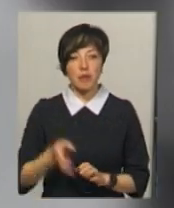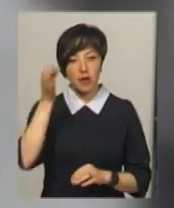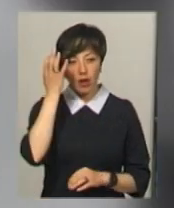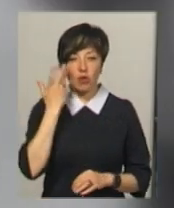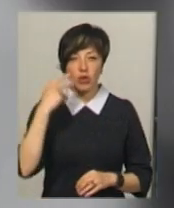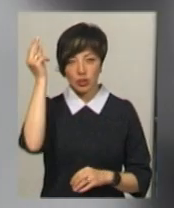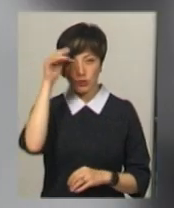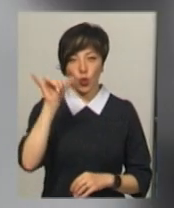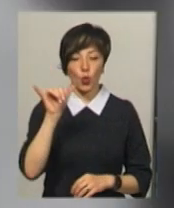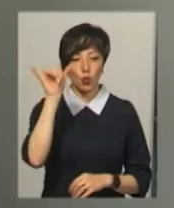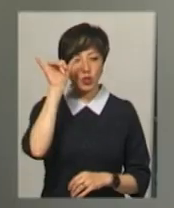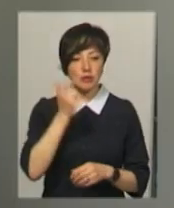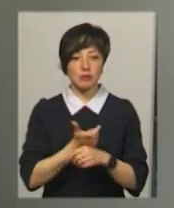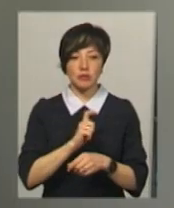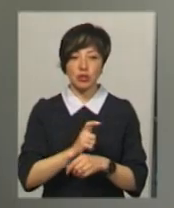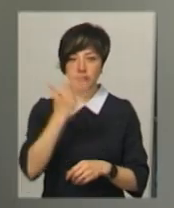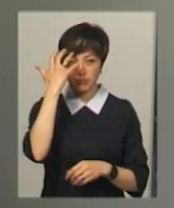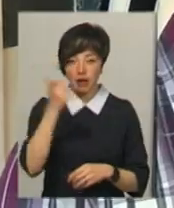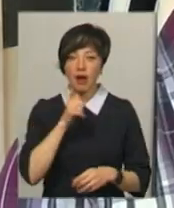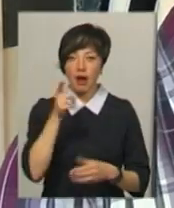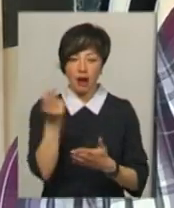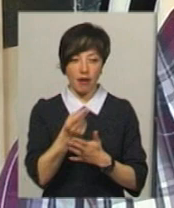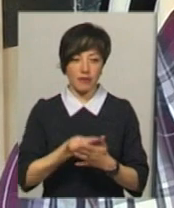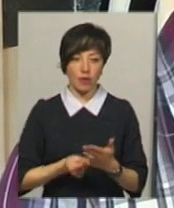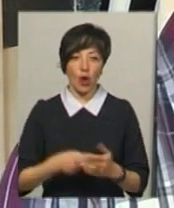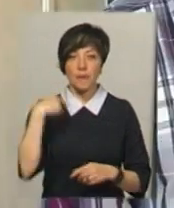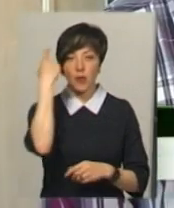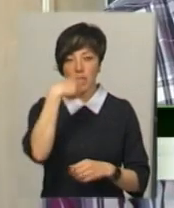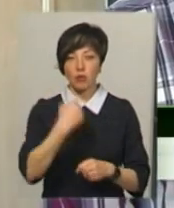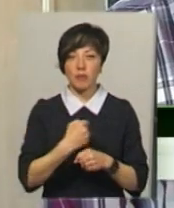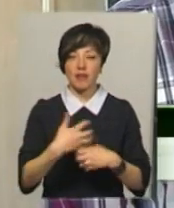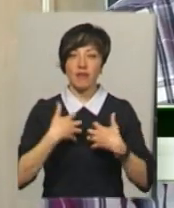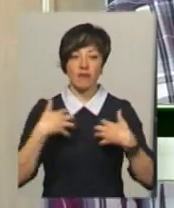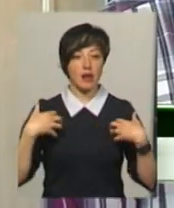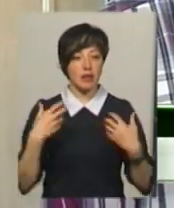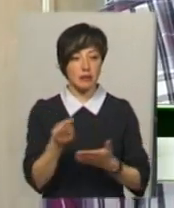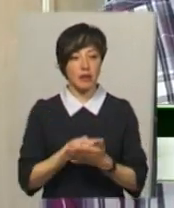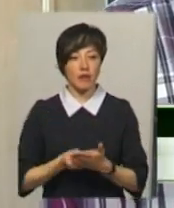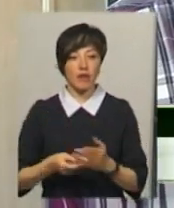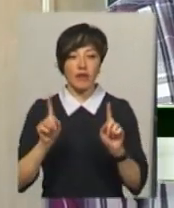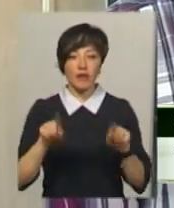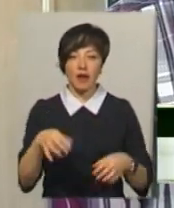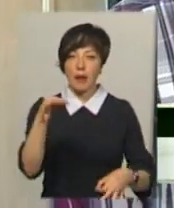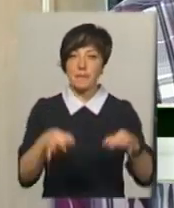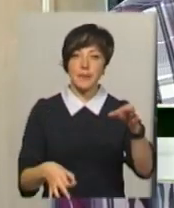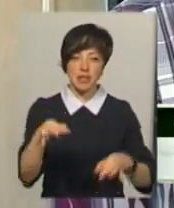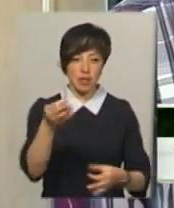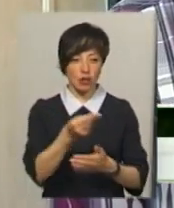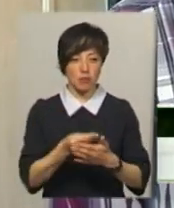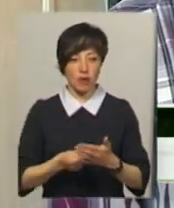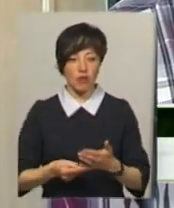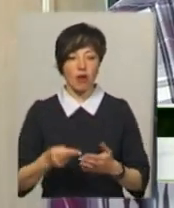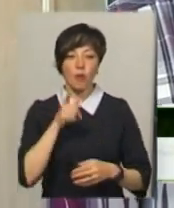коли навчався в училищі, більше захоплювався графікою. Я портрети робив, тварин малював, навіть пейзажі іноді малював